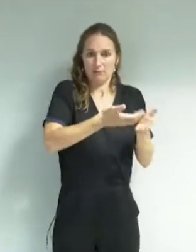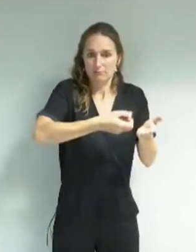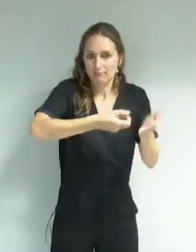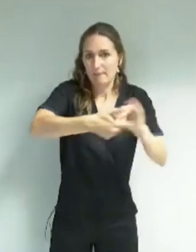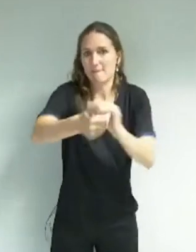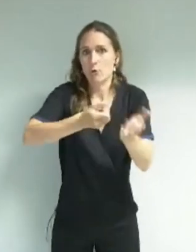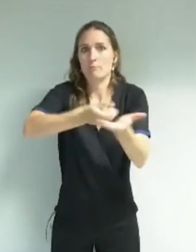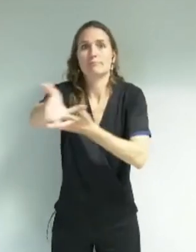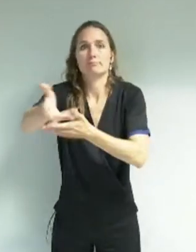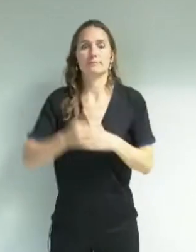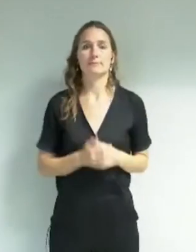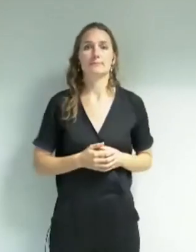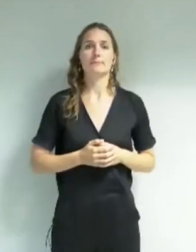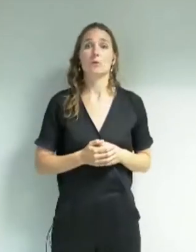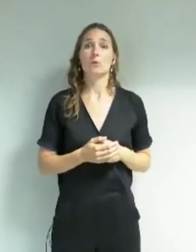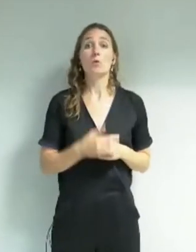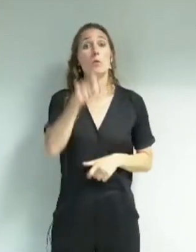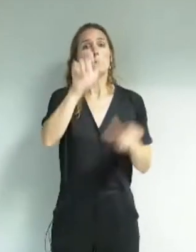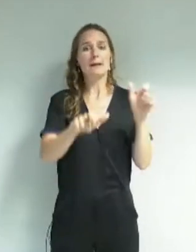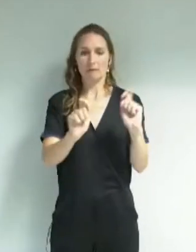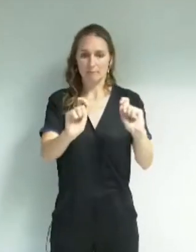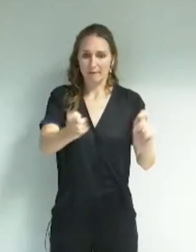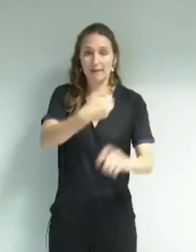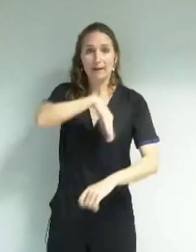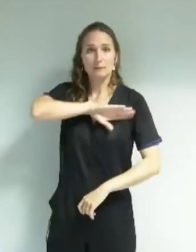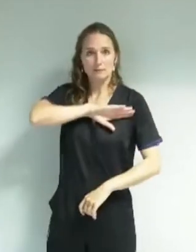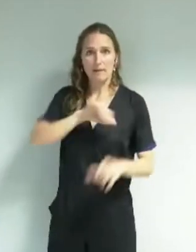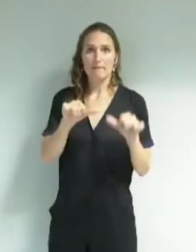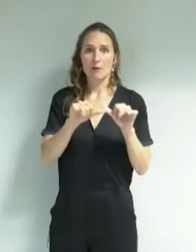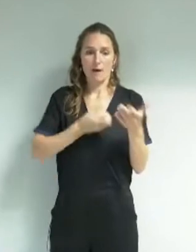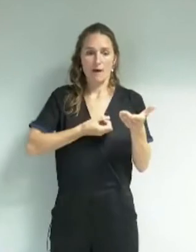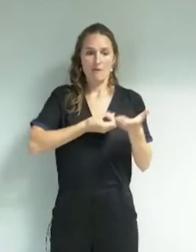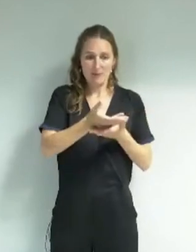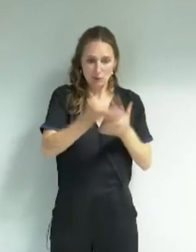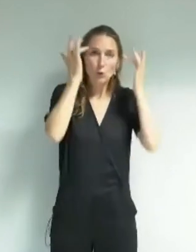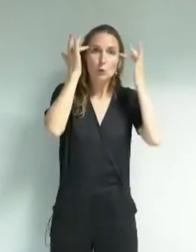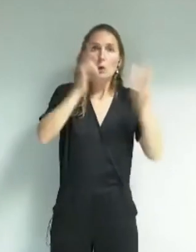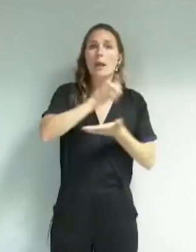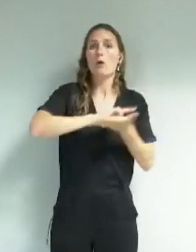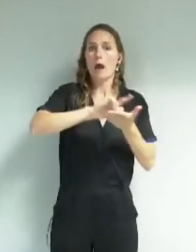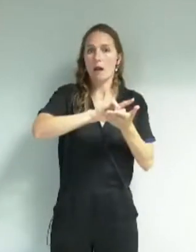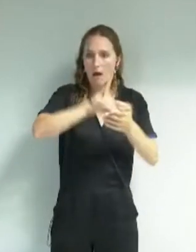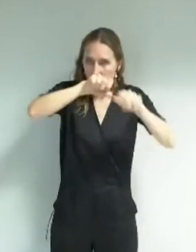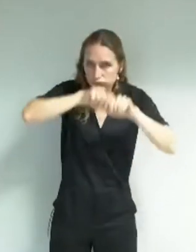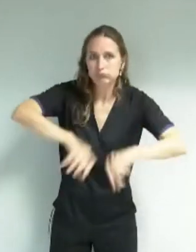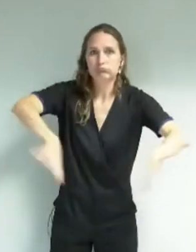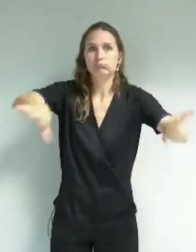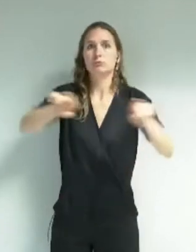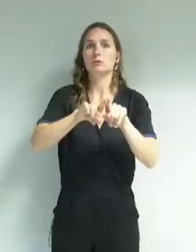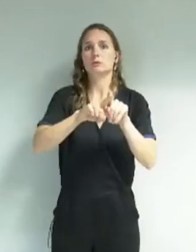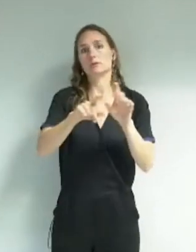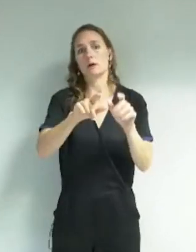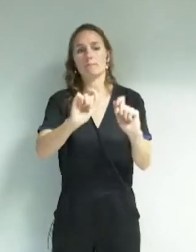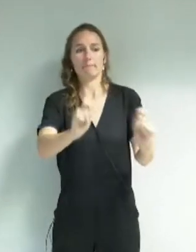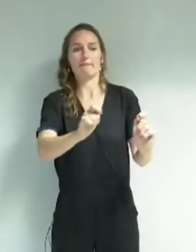personnes qui soient responsables, en charge de transmettre les informations culturelles locales et puis servir de personnes